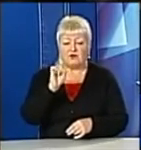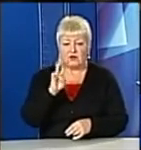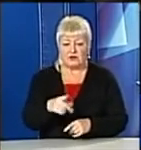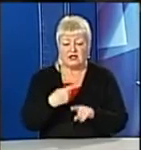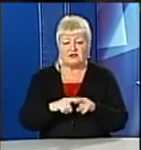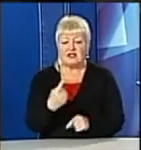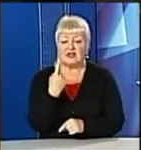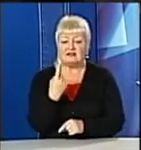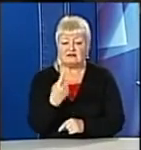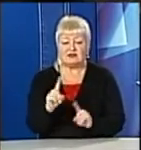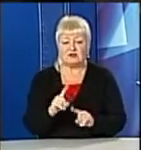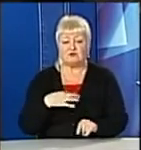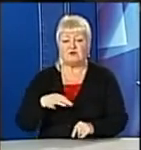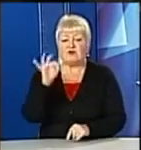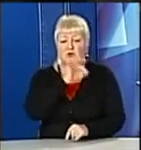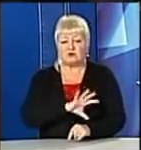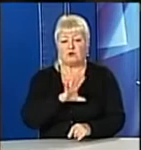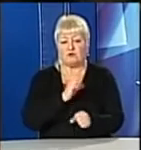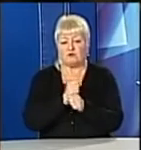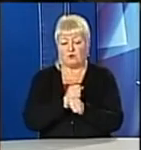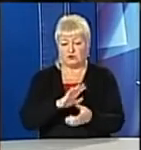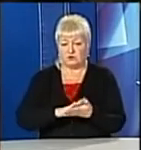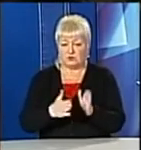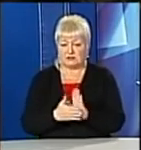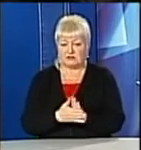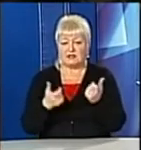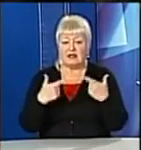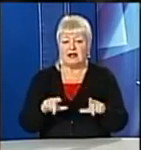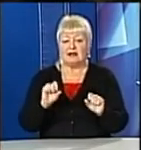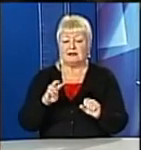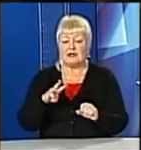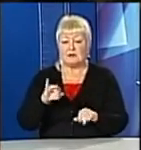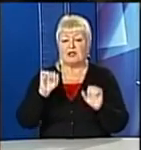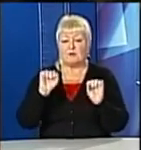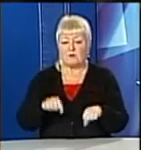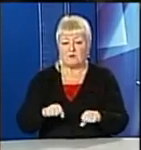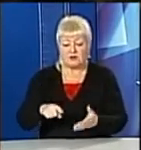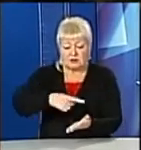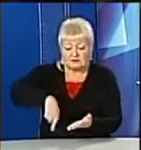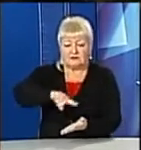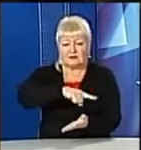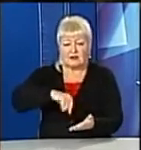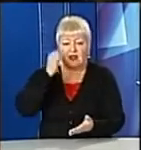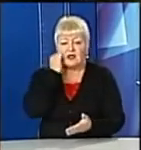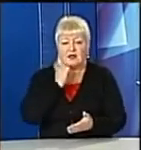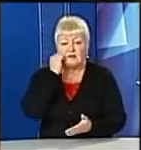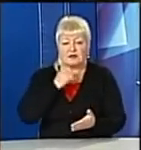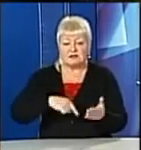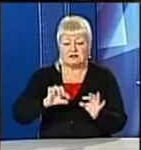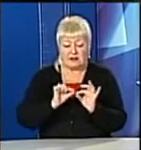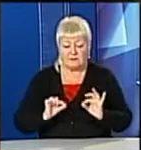патефон, який ми використовували, який був в робочому стані, на якому ми могли програвати архівні платівки.